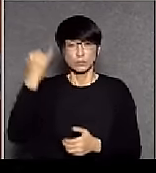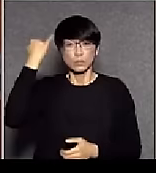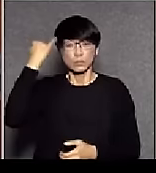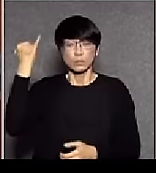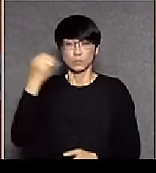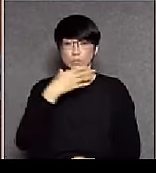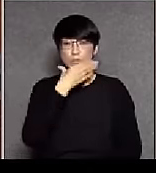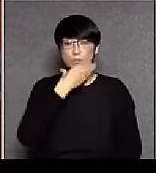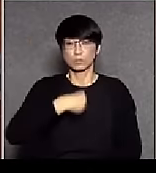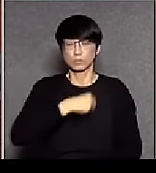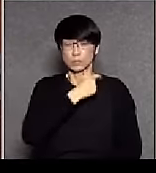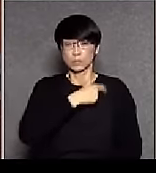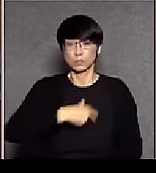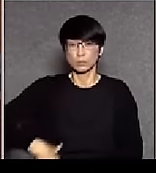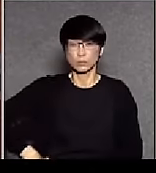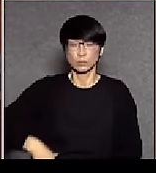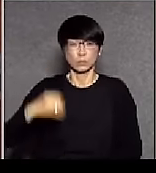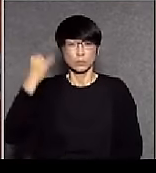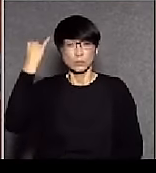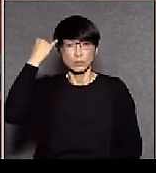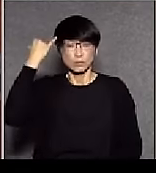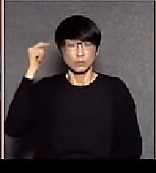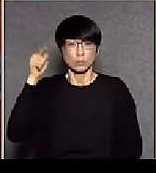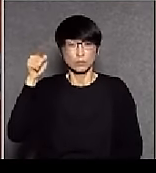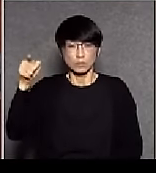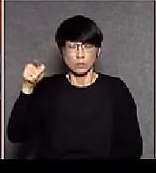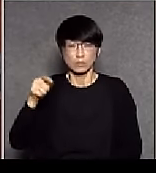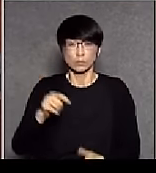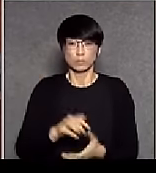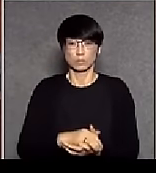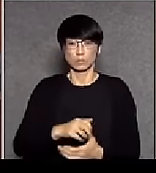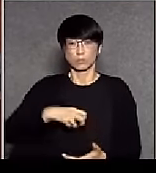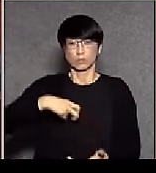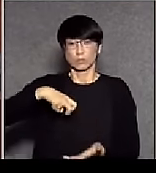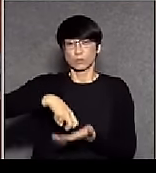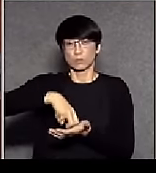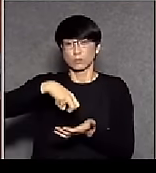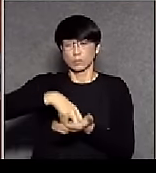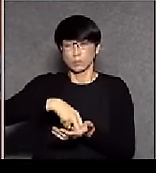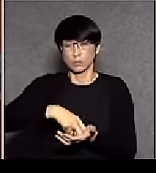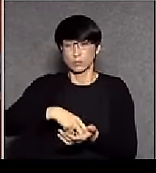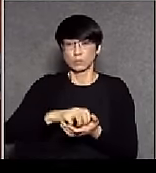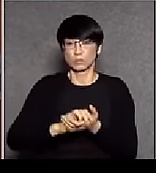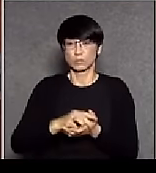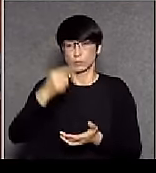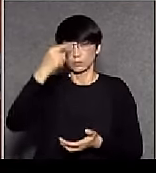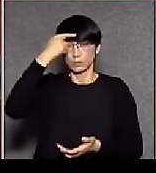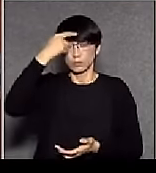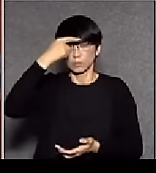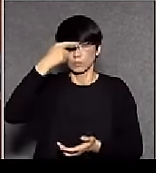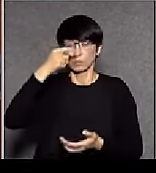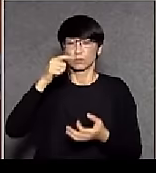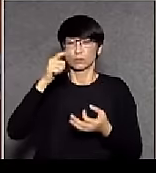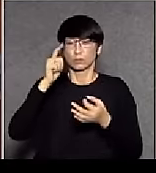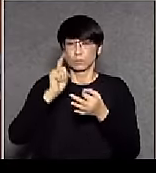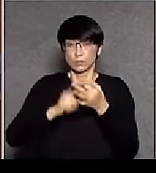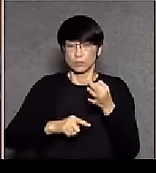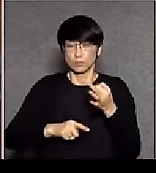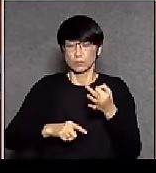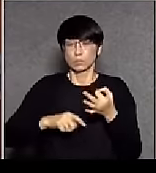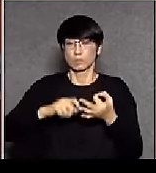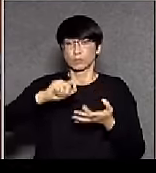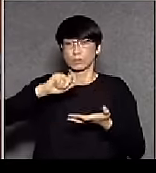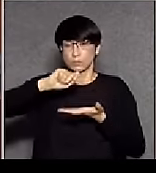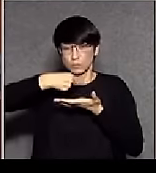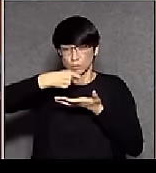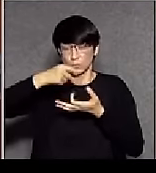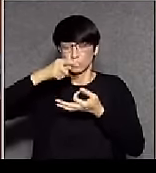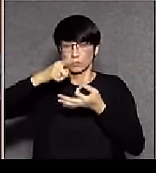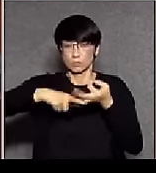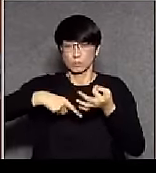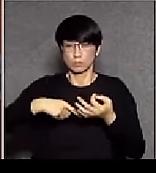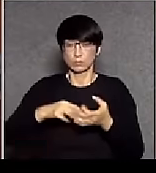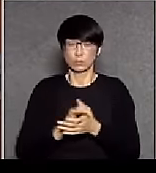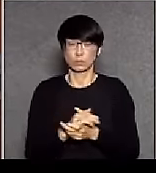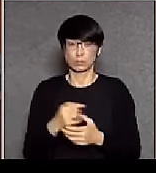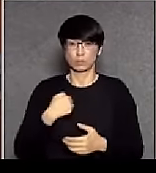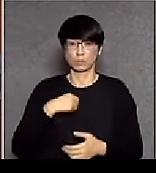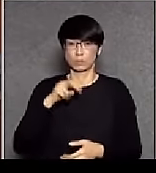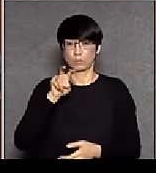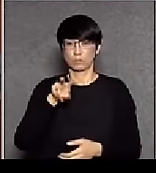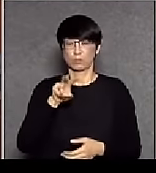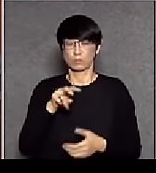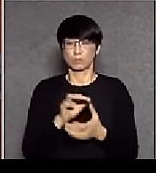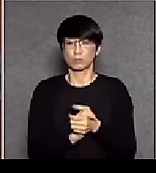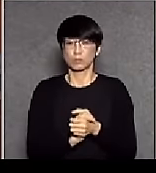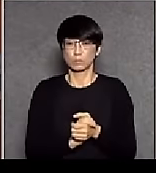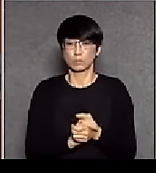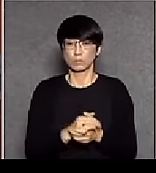我搞不清楚他的師父是梁家傑還是湯家傑我搞不清楚不管是誰都好我就體驗了梁思